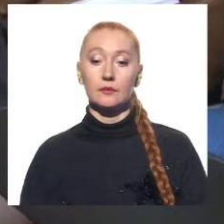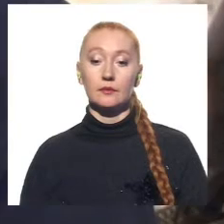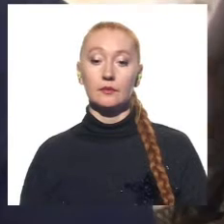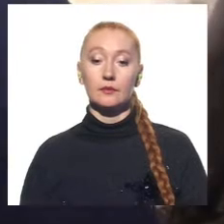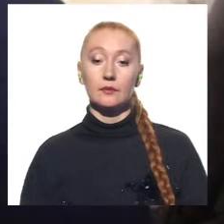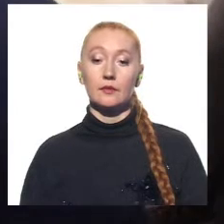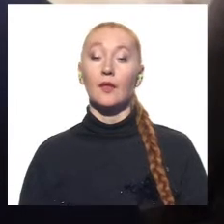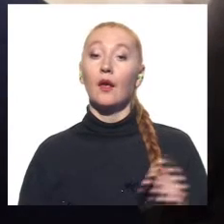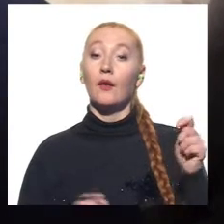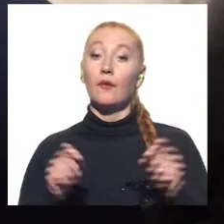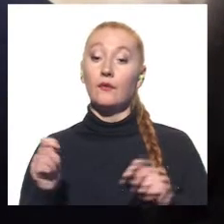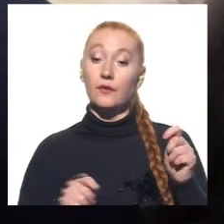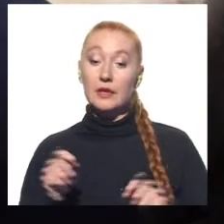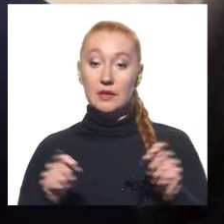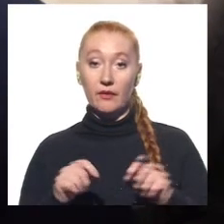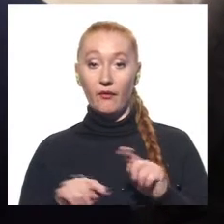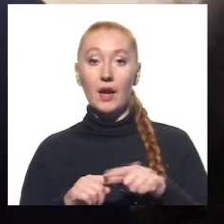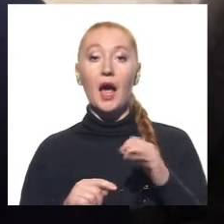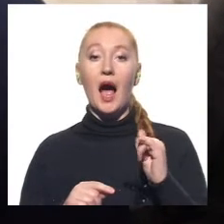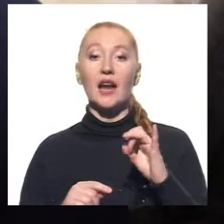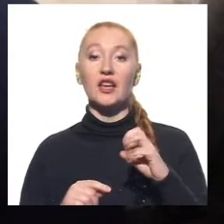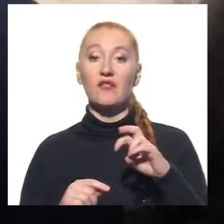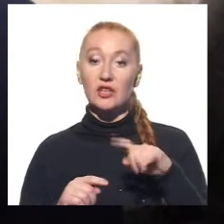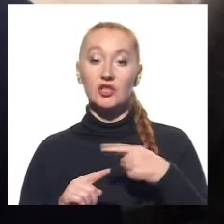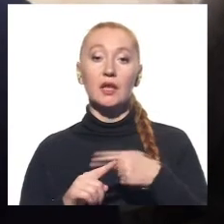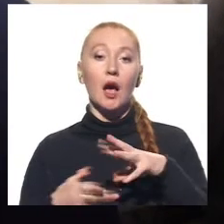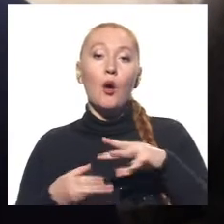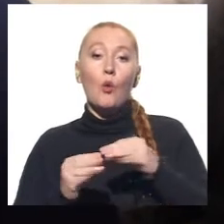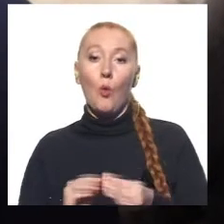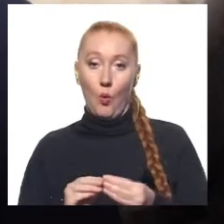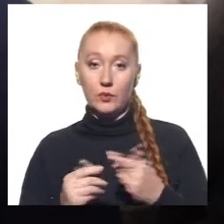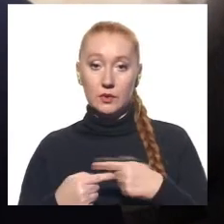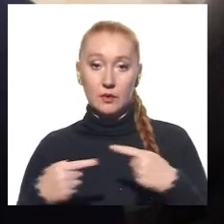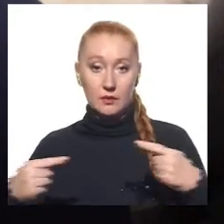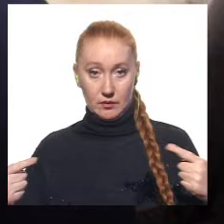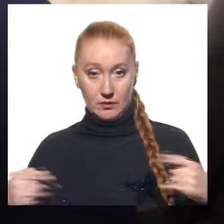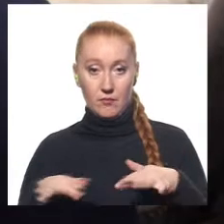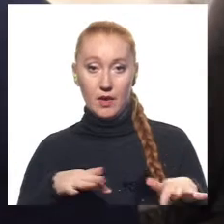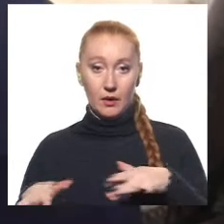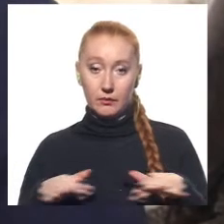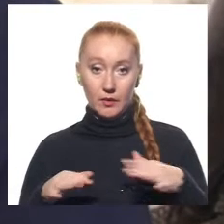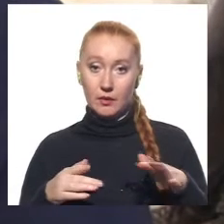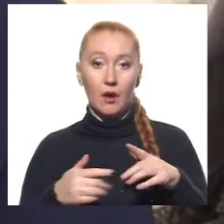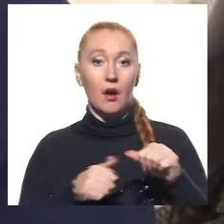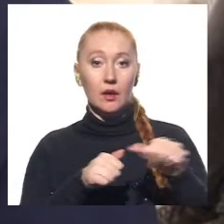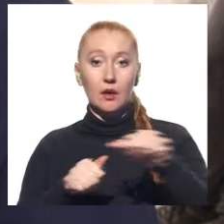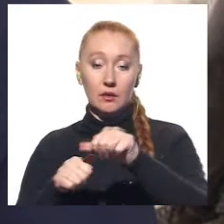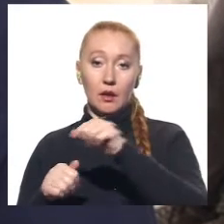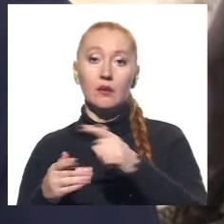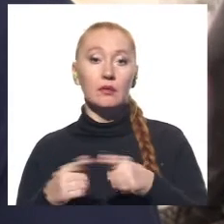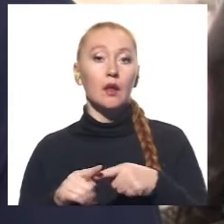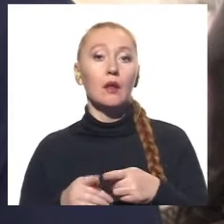Фестиваль «Архівіжн» – це цілий комплекс усіляких мероприємств і локацій, які направлені